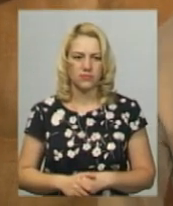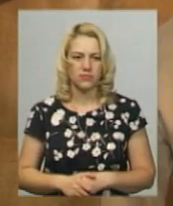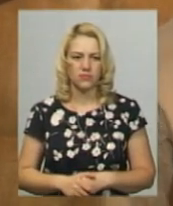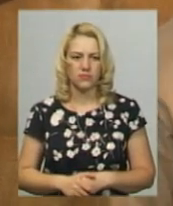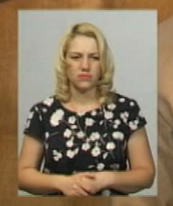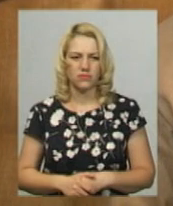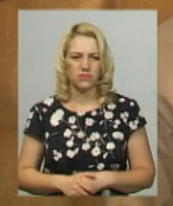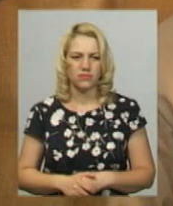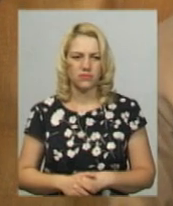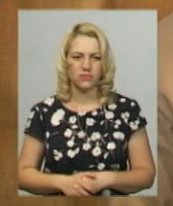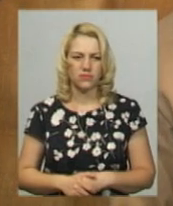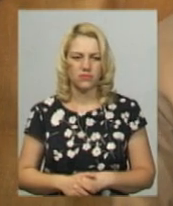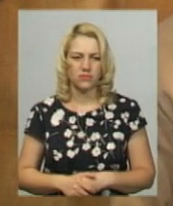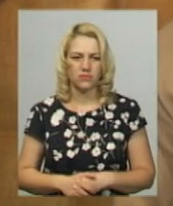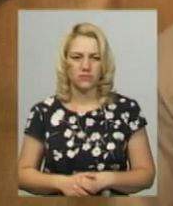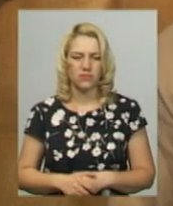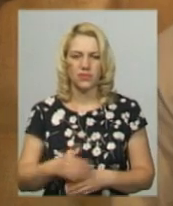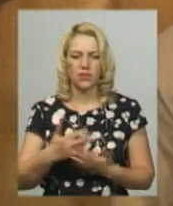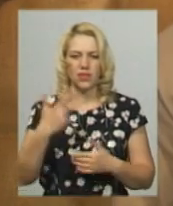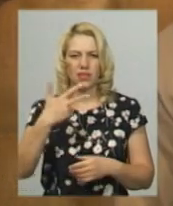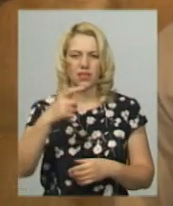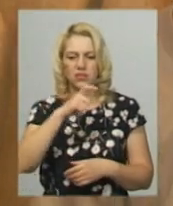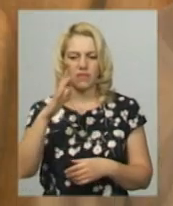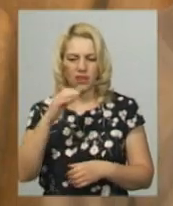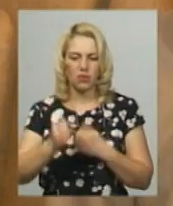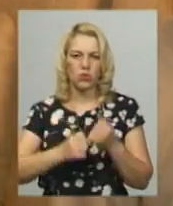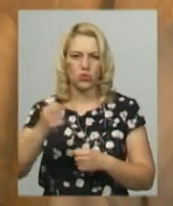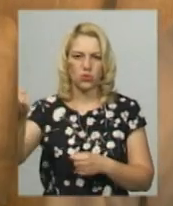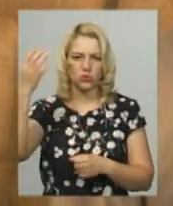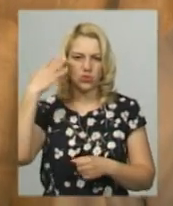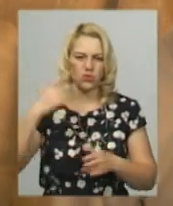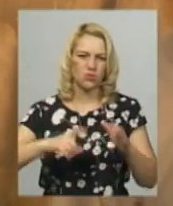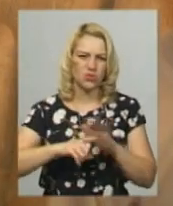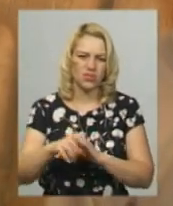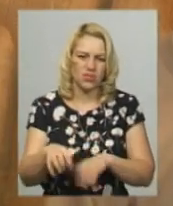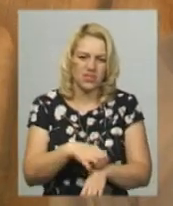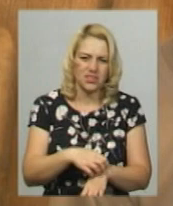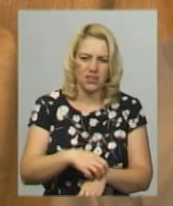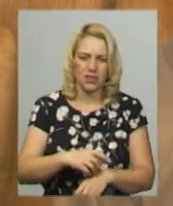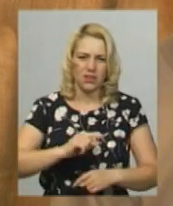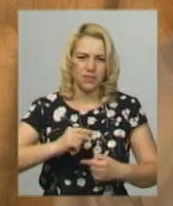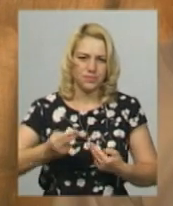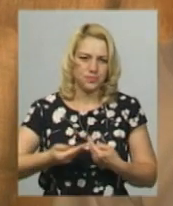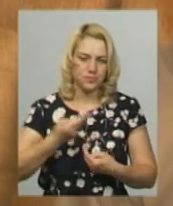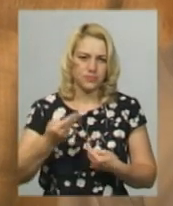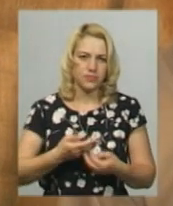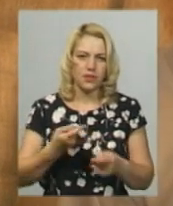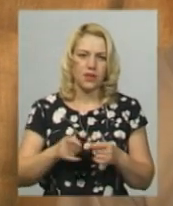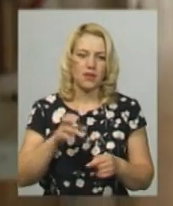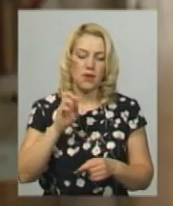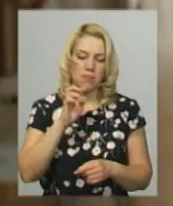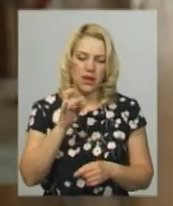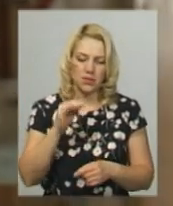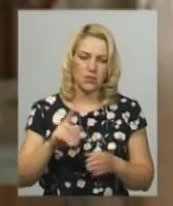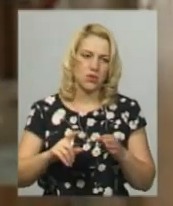пів часу там побілити, вона соняється і все. Починає так муляти, свербити. Попереду на Дениса